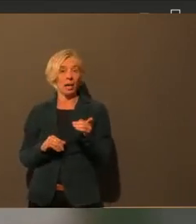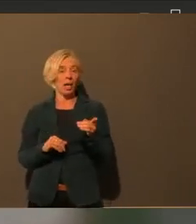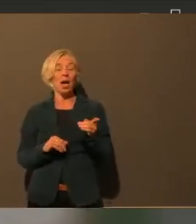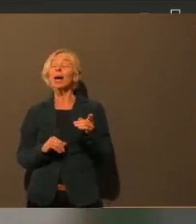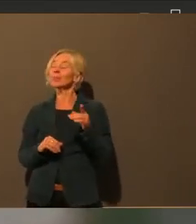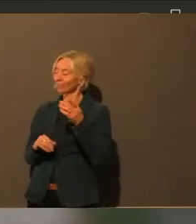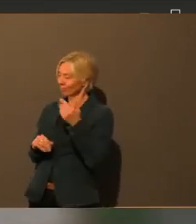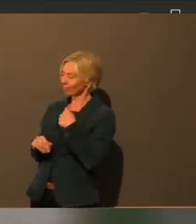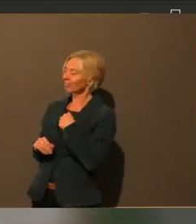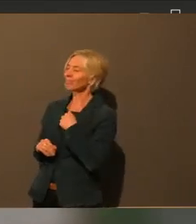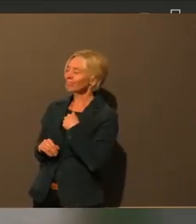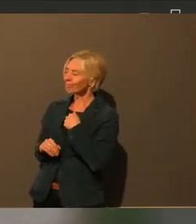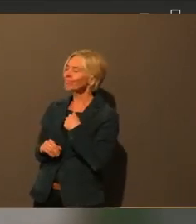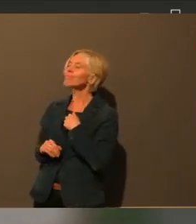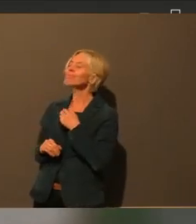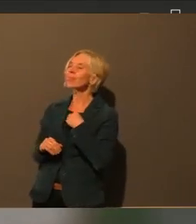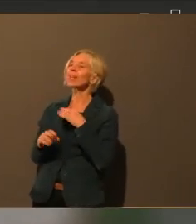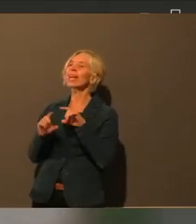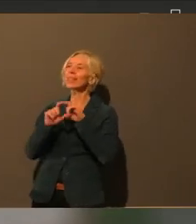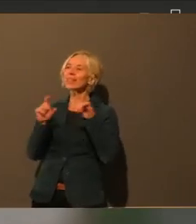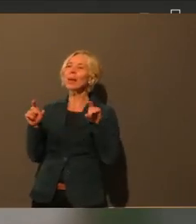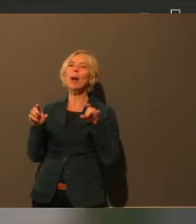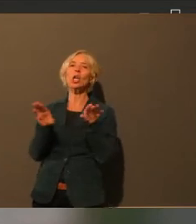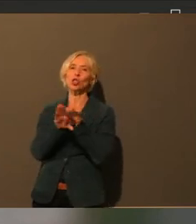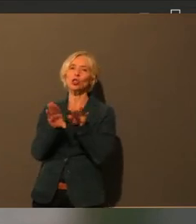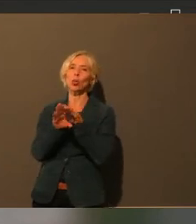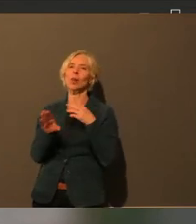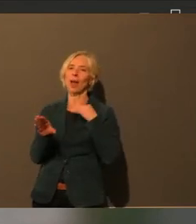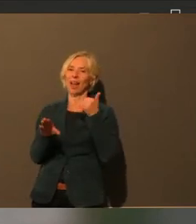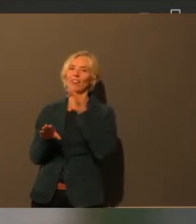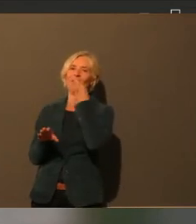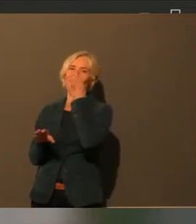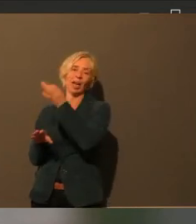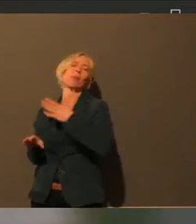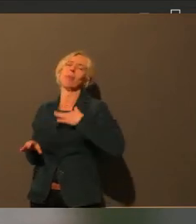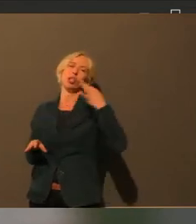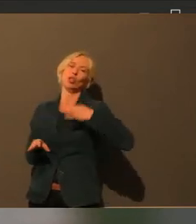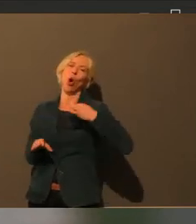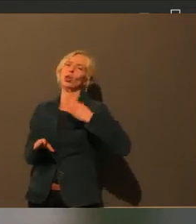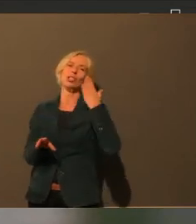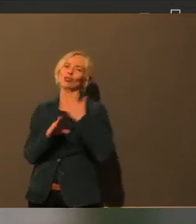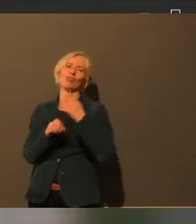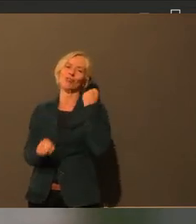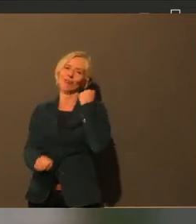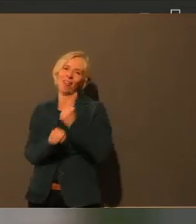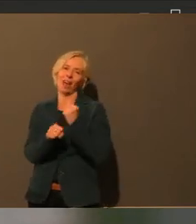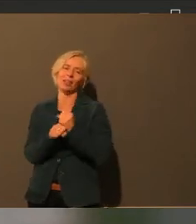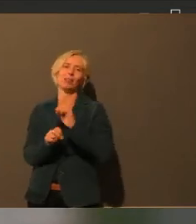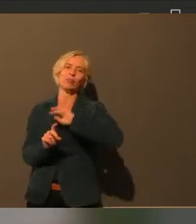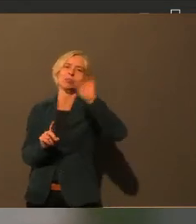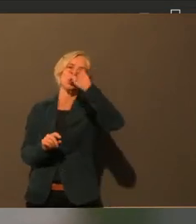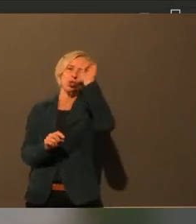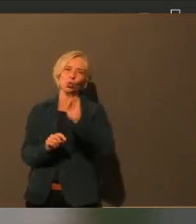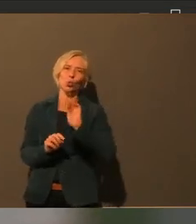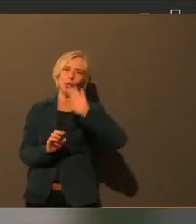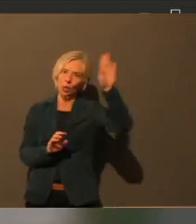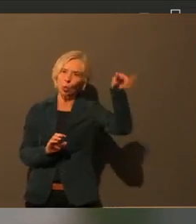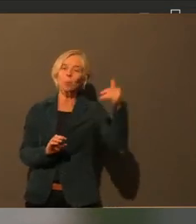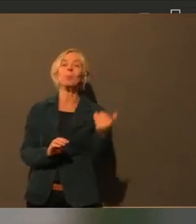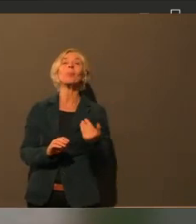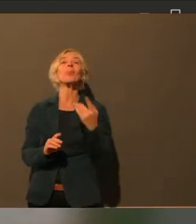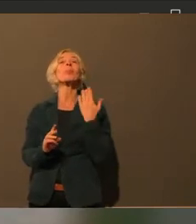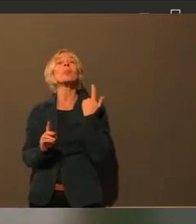es zwar nicht mehr, meine Tochter studiert mittlerweile, aber ich habe trotzdem eine Frage und die basiert darauf, dass uns ein Schreiben erreicht hat, also mit auch dem Corona